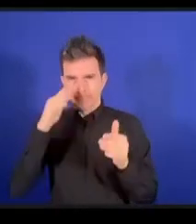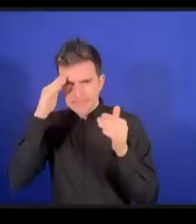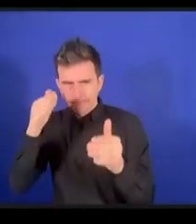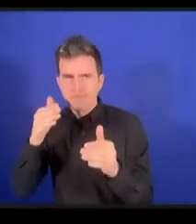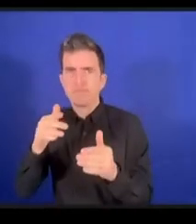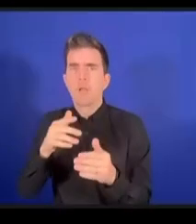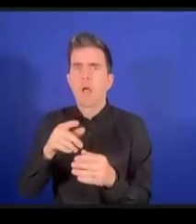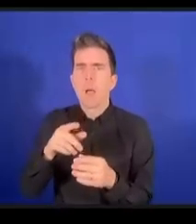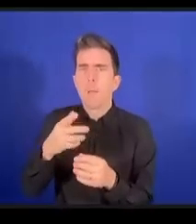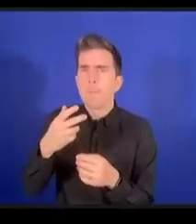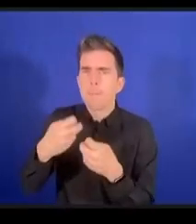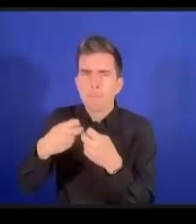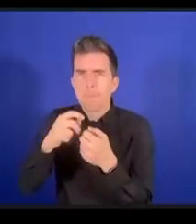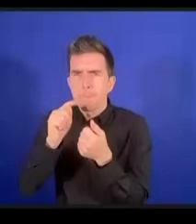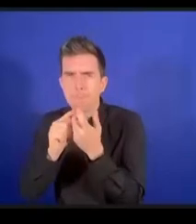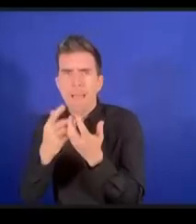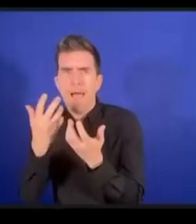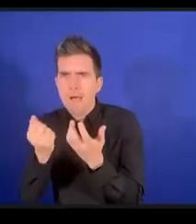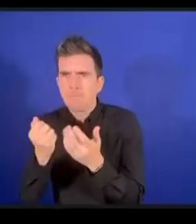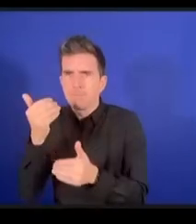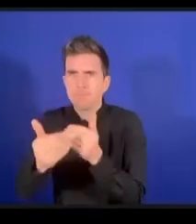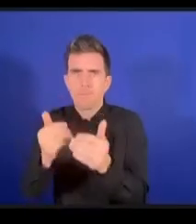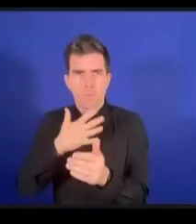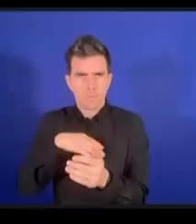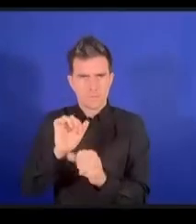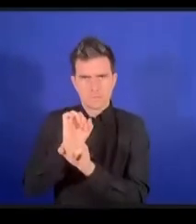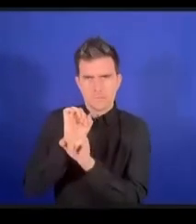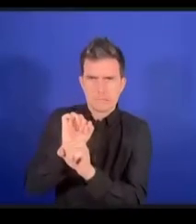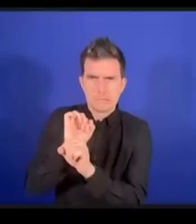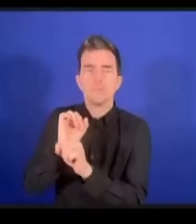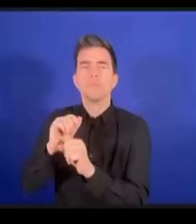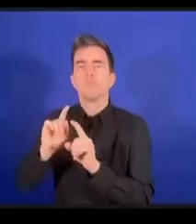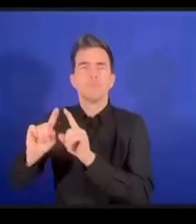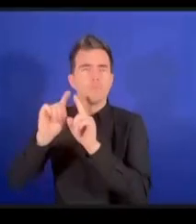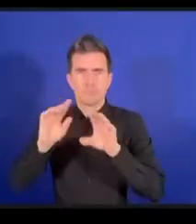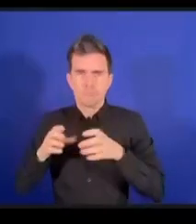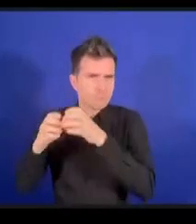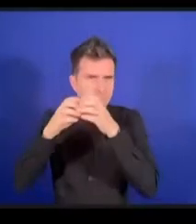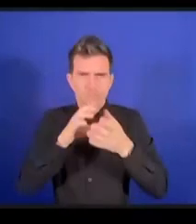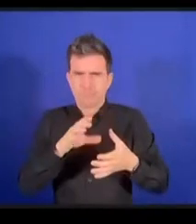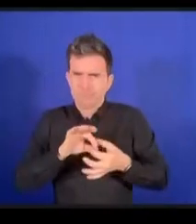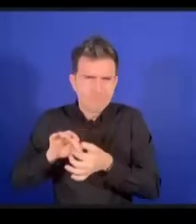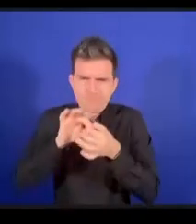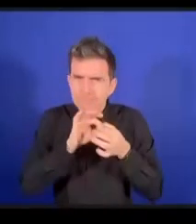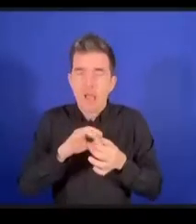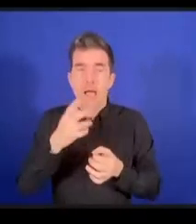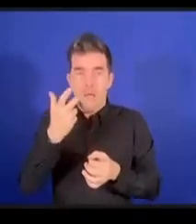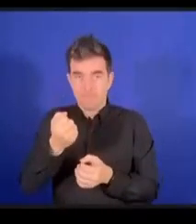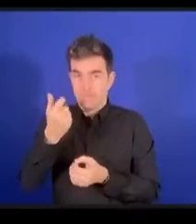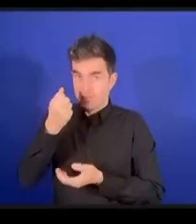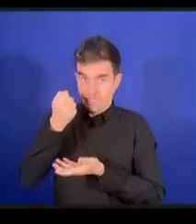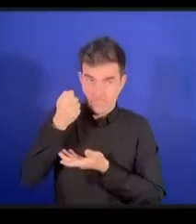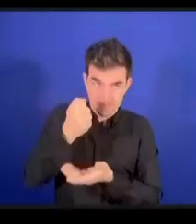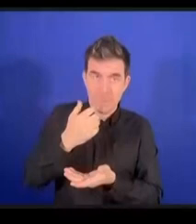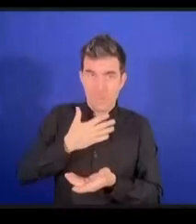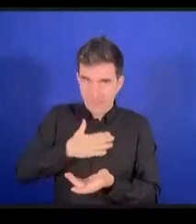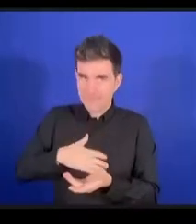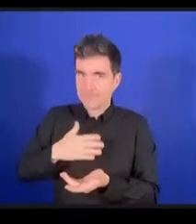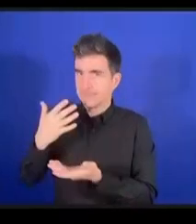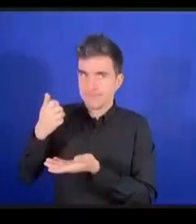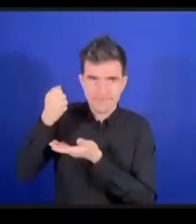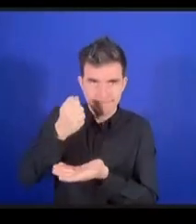spécifiques. Il faut évidemment des ressources pour financer tout cela et il faut avoir suffisamment de pouvoir.